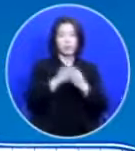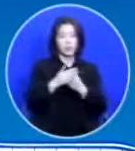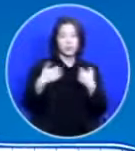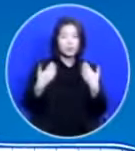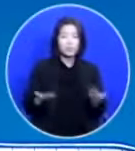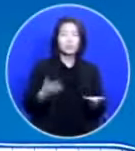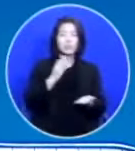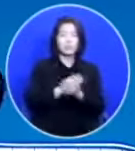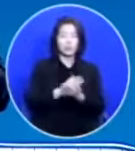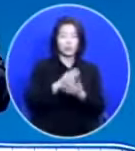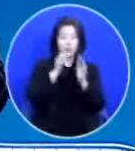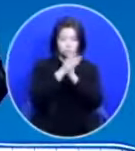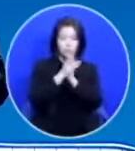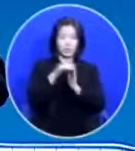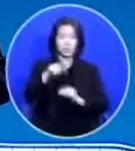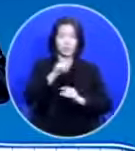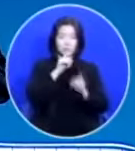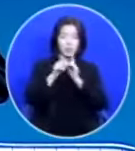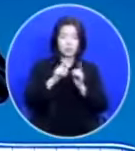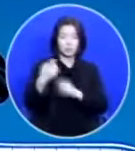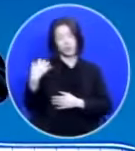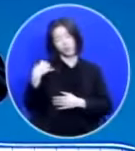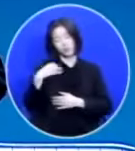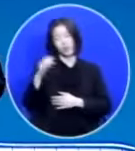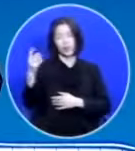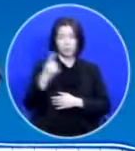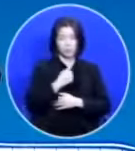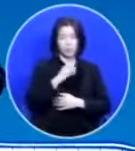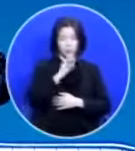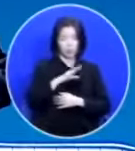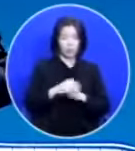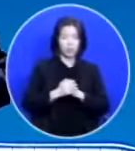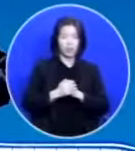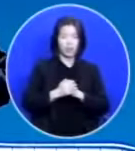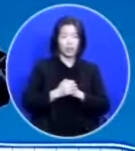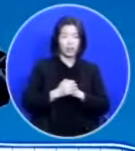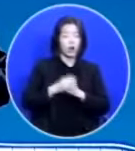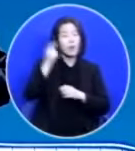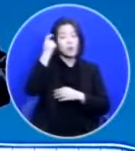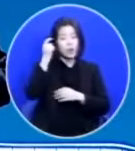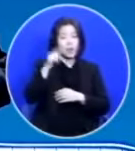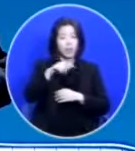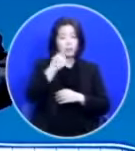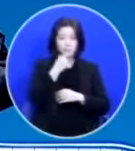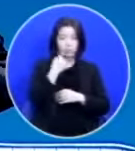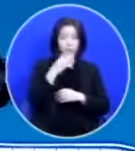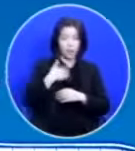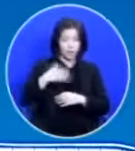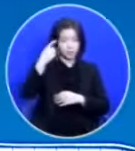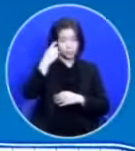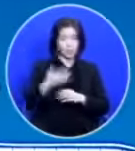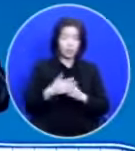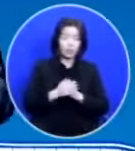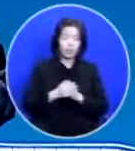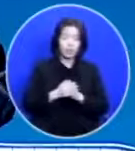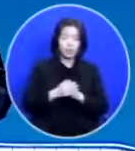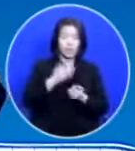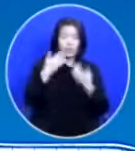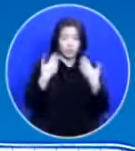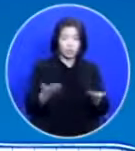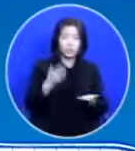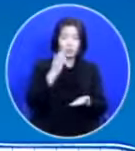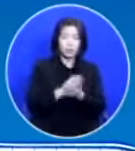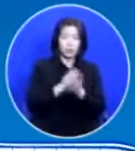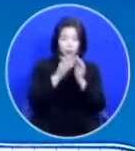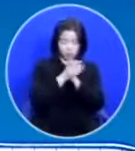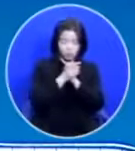기도하라는 이 말씀이 부담으로만 오는 거죠 왜 그런지 아십니까? 이 쉬지 말고 기도하라는